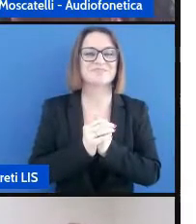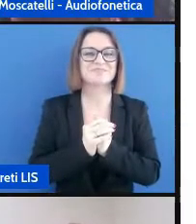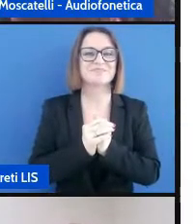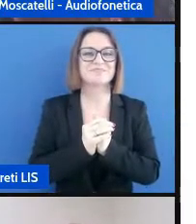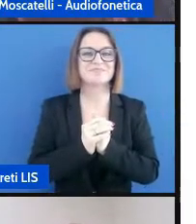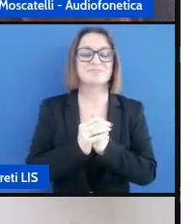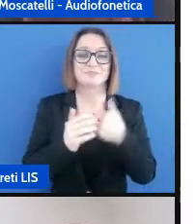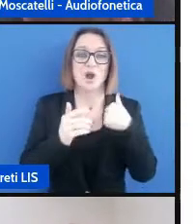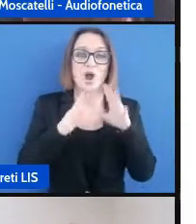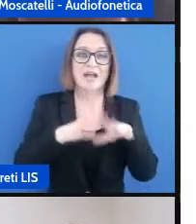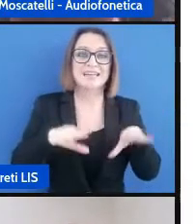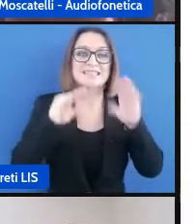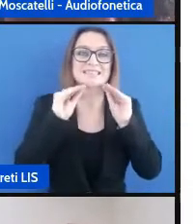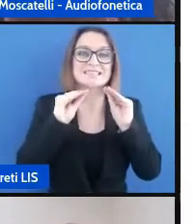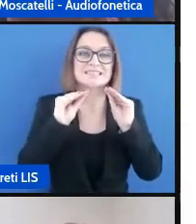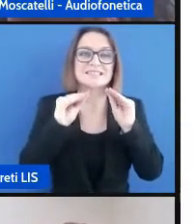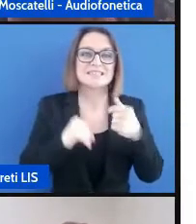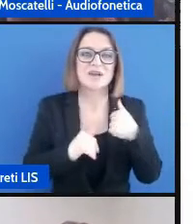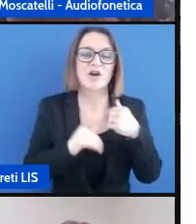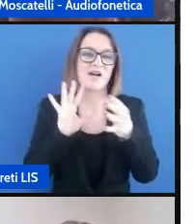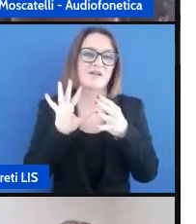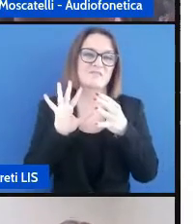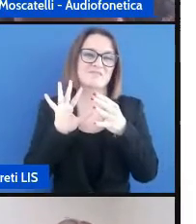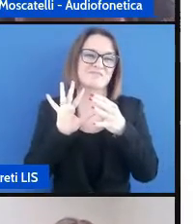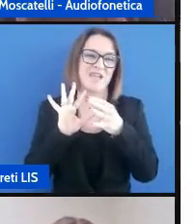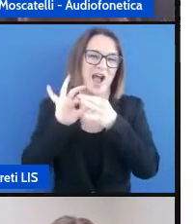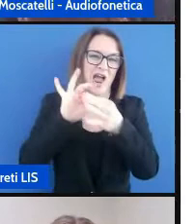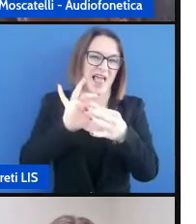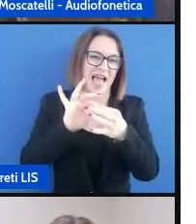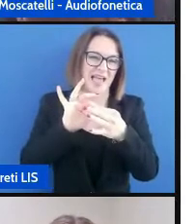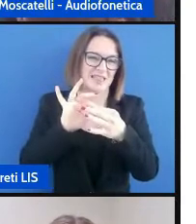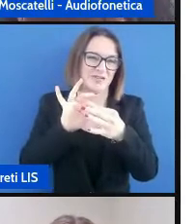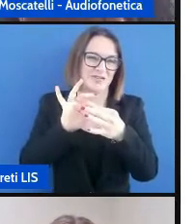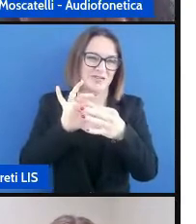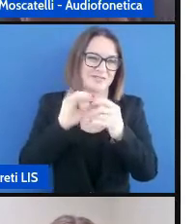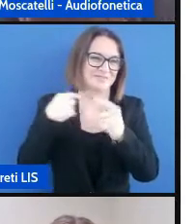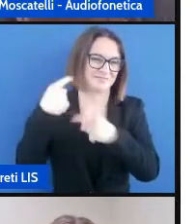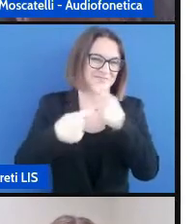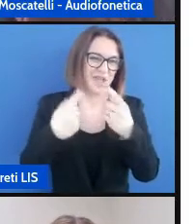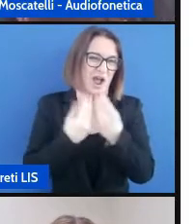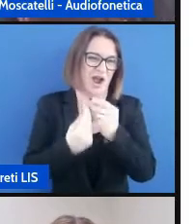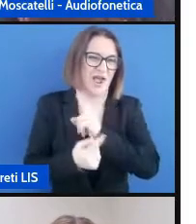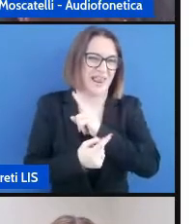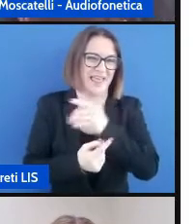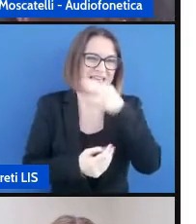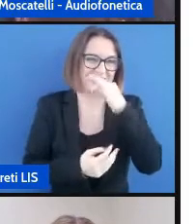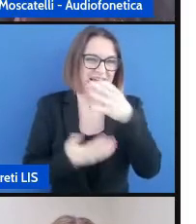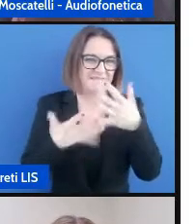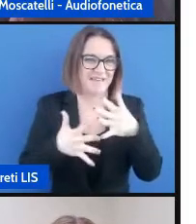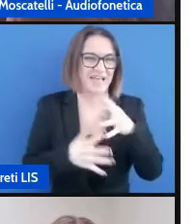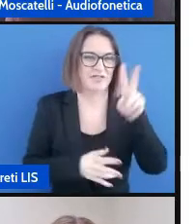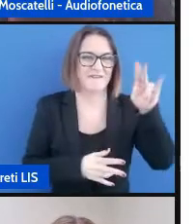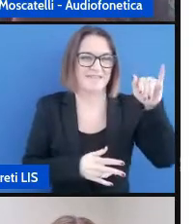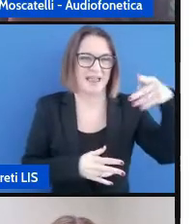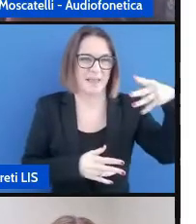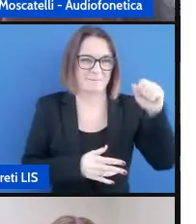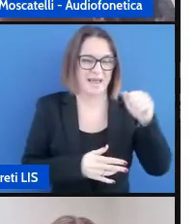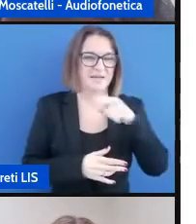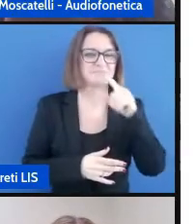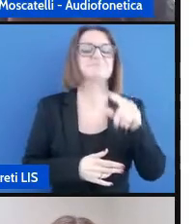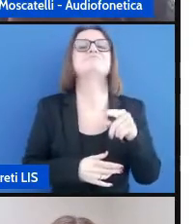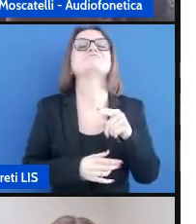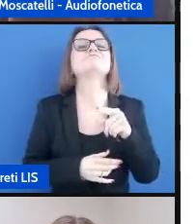inizio appunto collegandomi a ciò che è stato detto dalla collega Vilma parlando proprio di